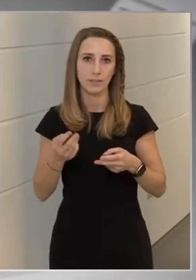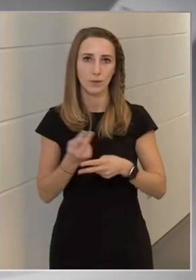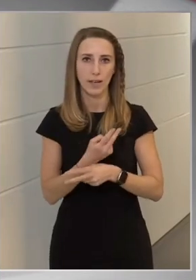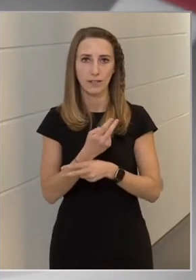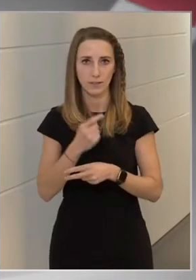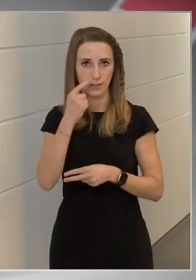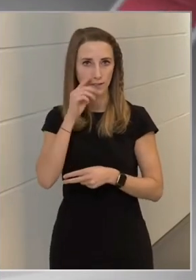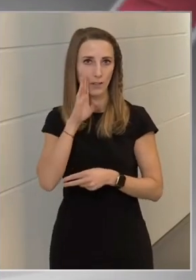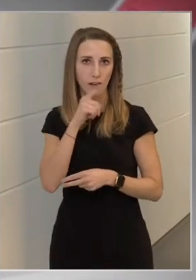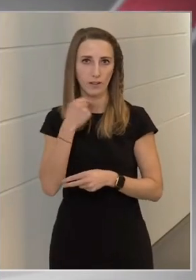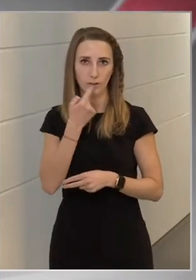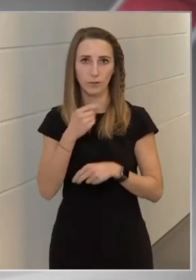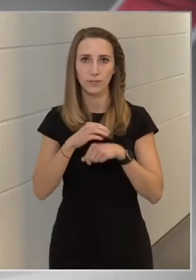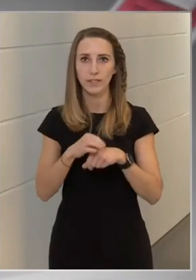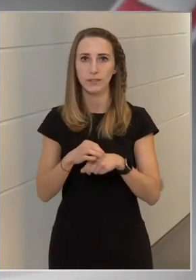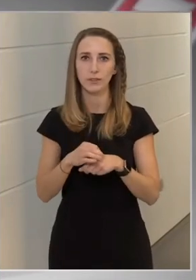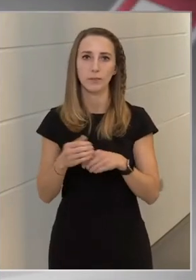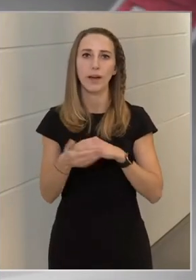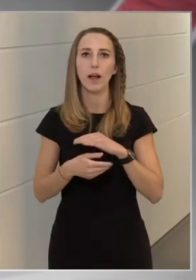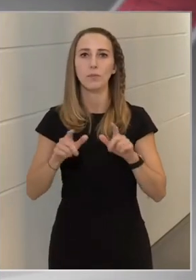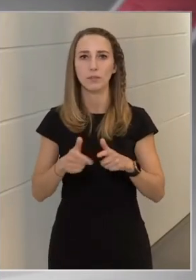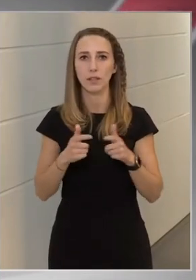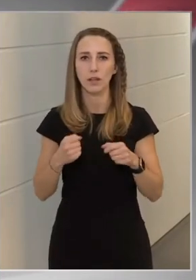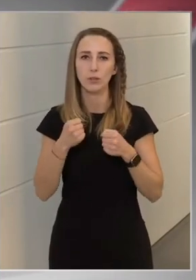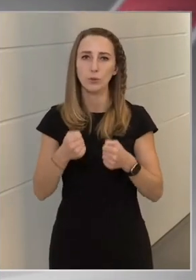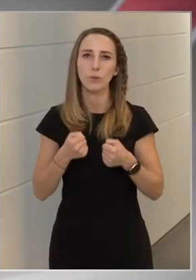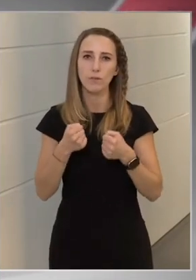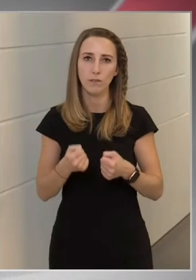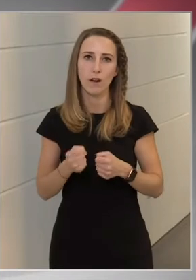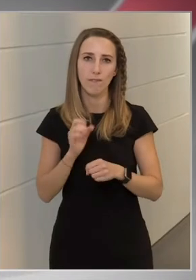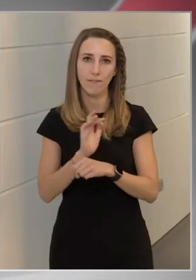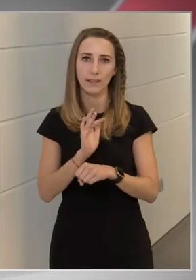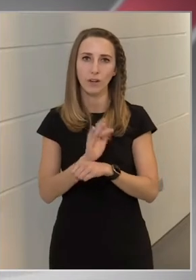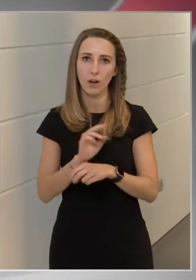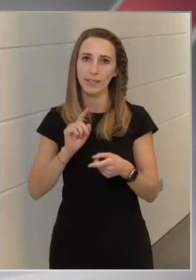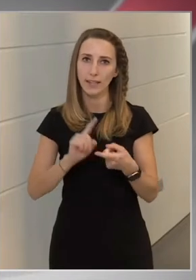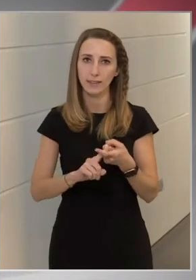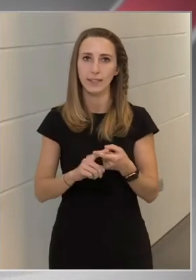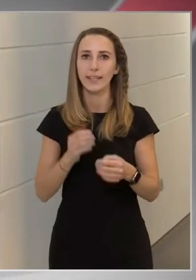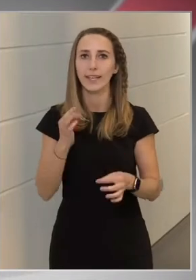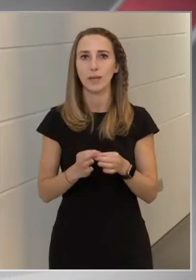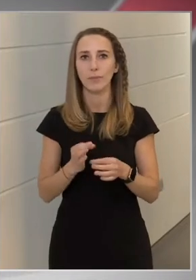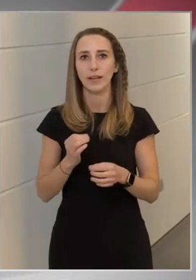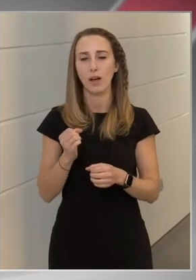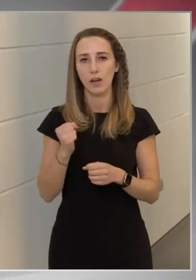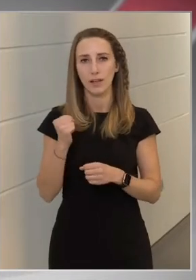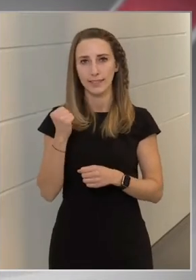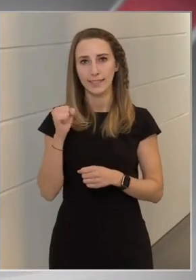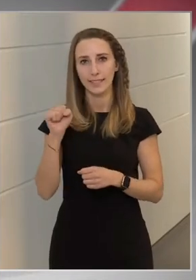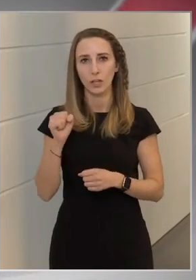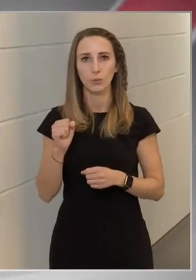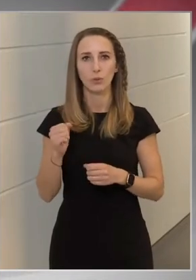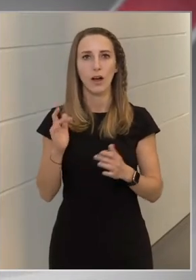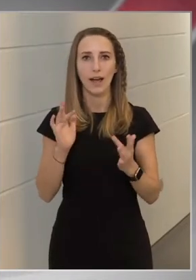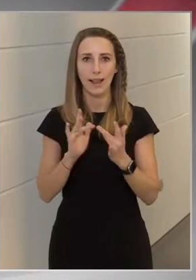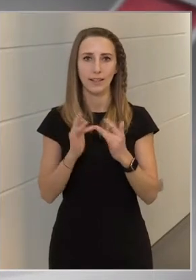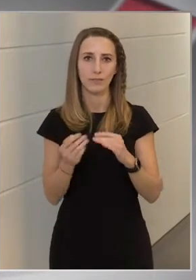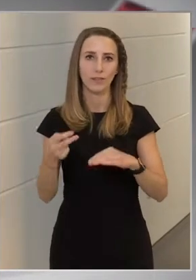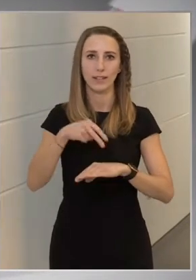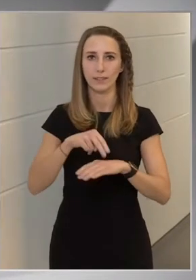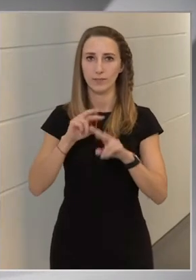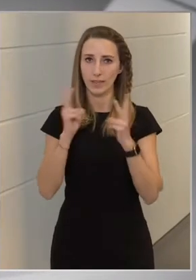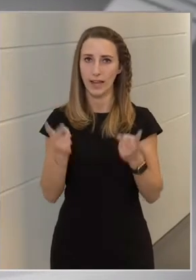vezetőjét megalapozatlanul durva és igaztalan vádakkal illetni, akit éppen a diktatúra elleni fellépésetet világszerte